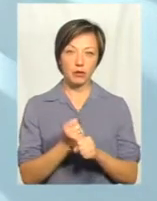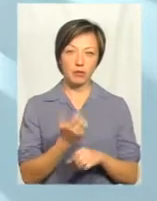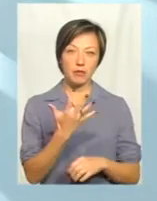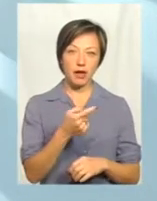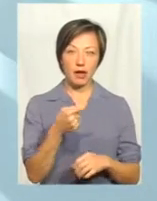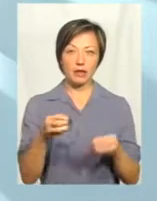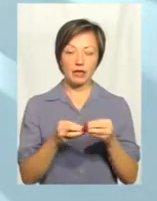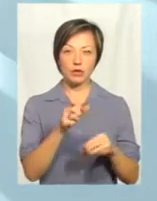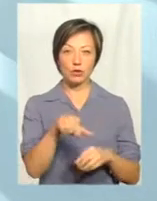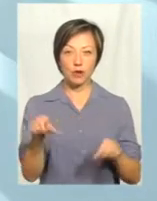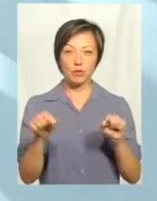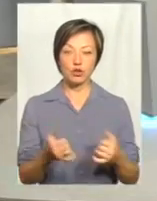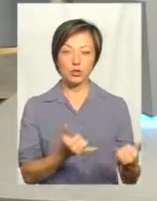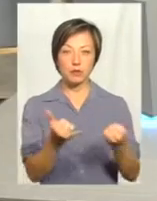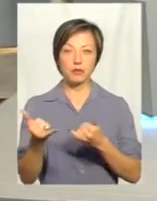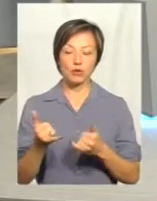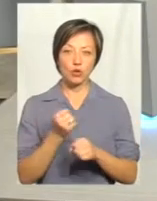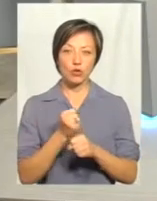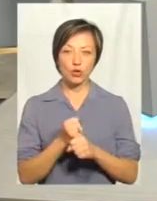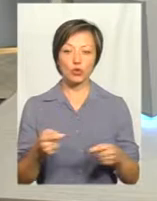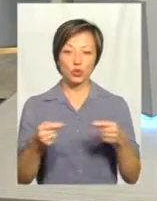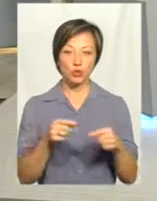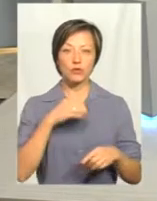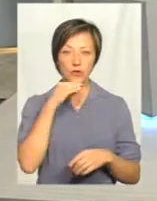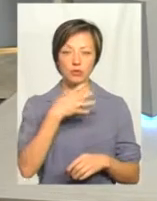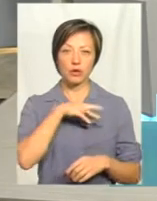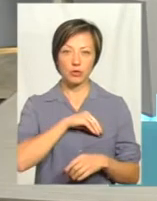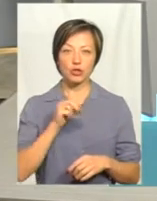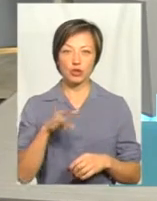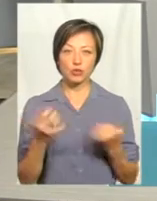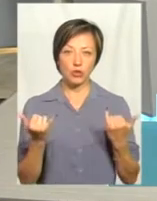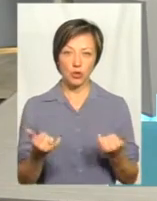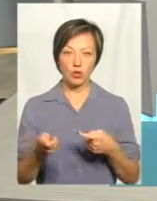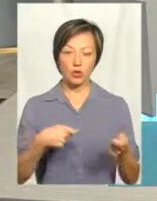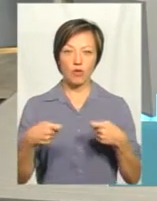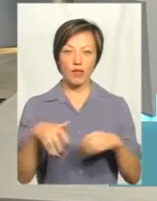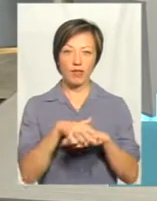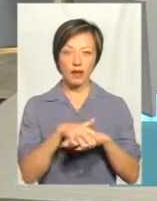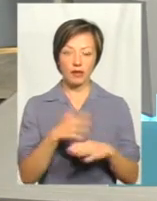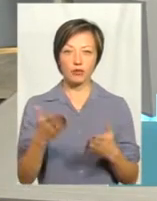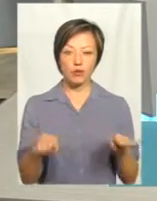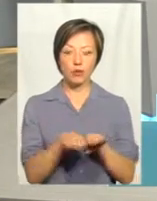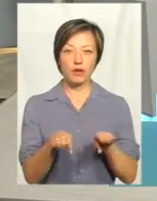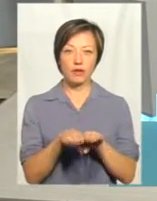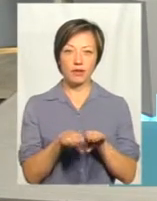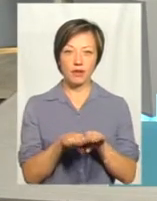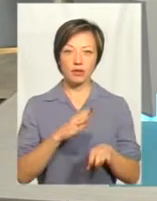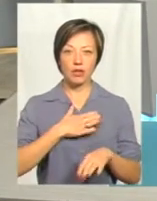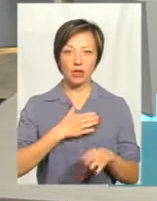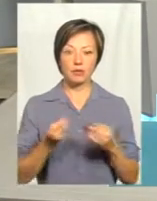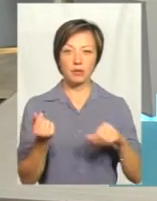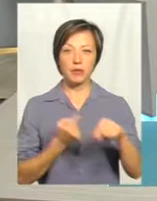5-10 людей, які може забезпечувати. І точно їм вистачить прибутку більше, ніж сьогодні торгувати на ринку, якщо порівняти порівняння, де наші